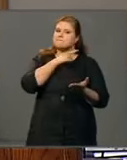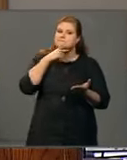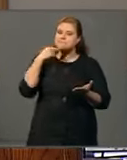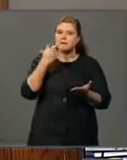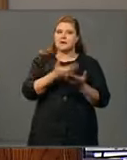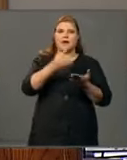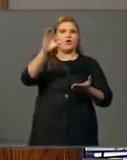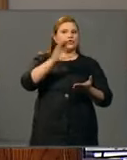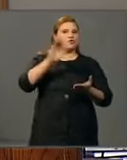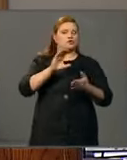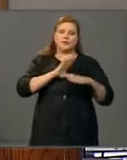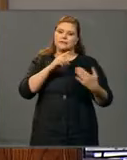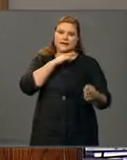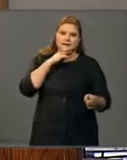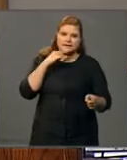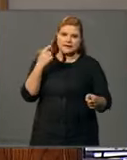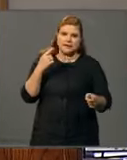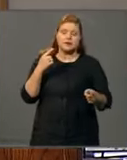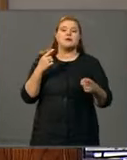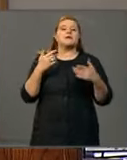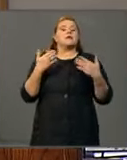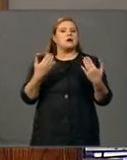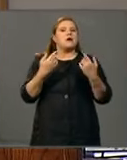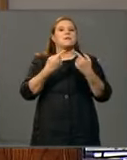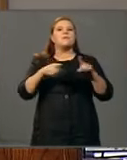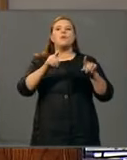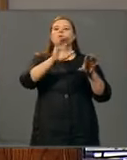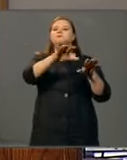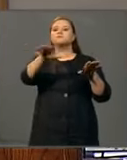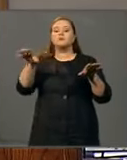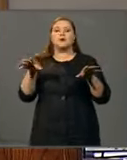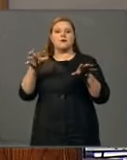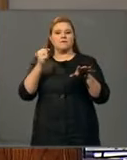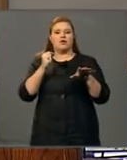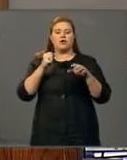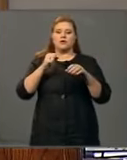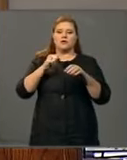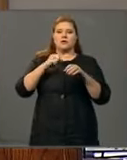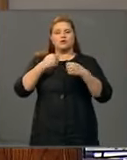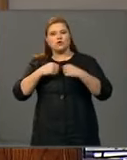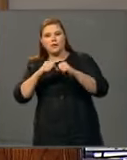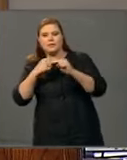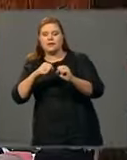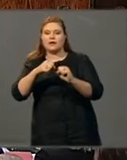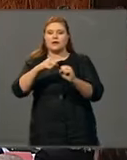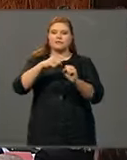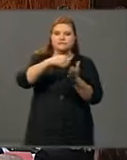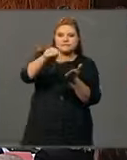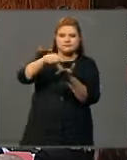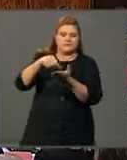rahoitusta. Joka tapauksessa myös muut tahot voivat osallistua toiminnan hankkimiseen konkurssipesältä.